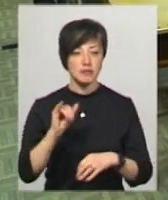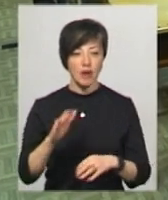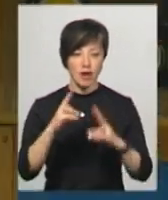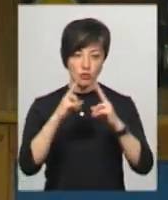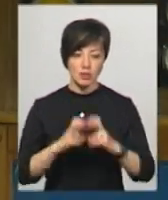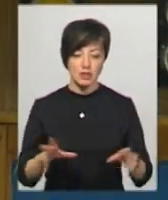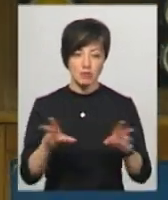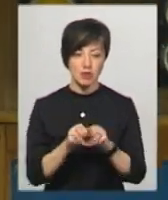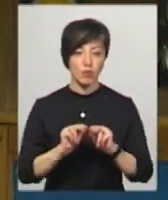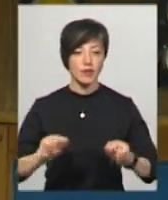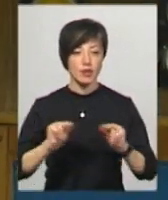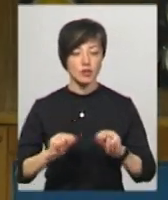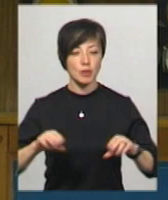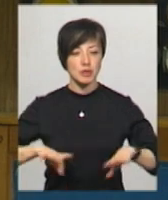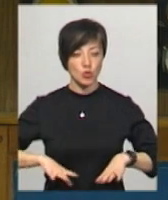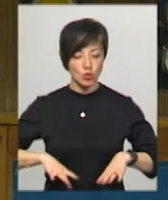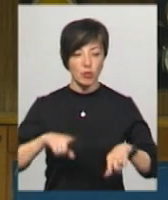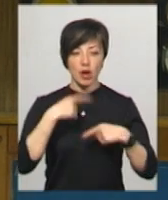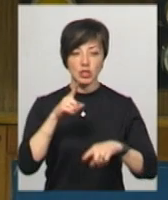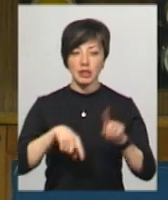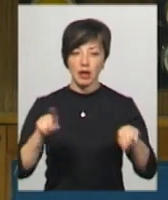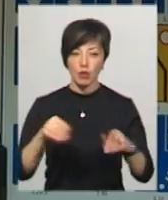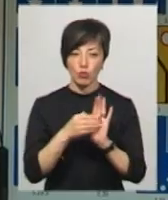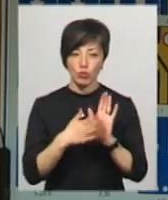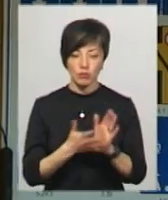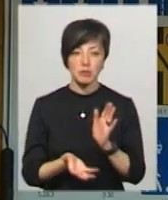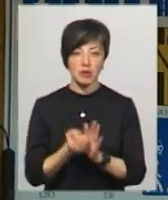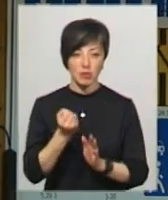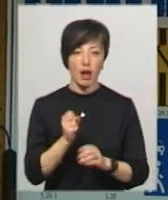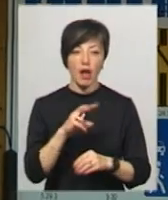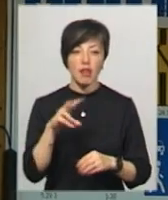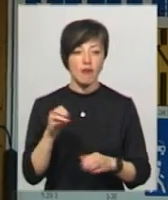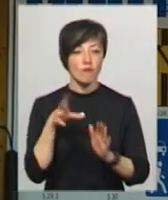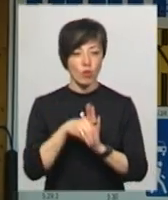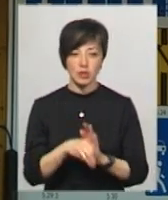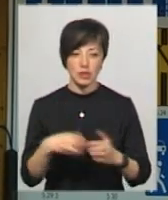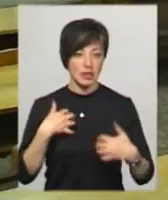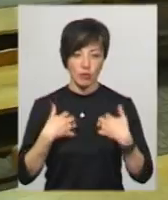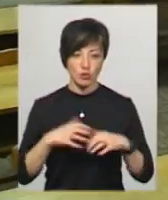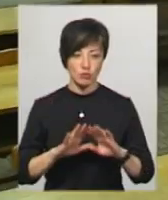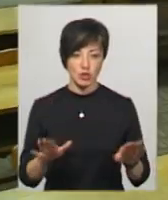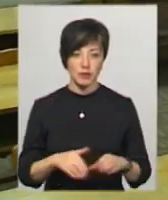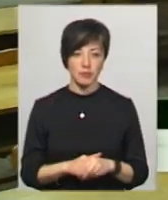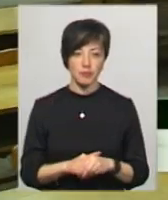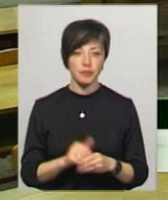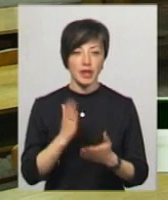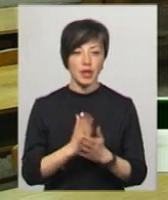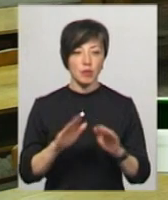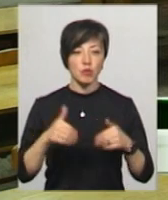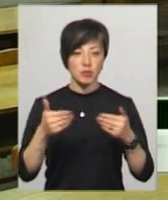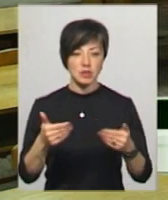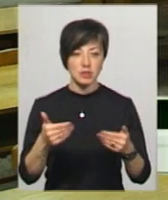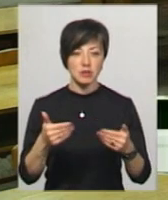аналізував спільно із викладачами та інструкторами. Каже, деякі пункти підтримують, та вводити їх поки не поспішають. Там є пропозиція, щоб